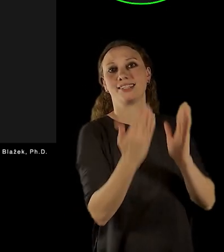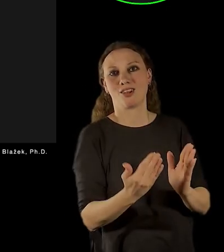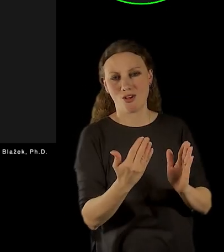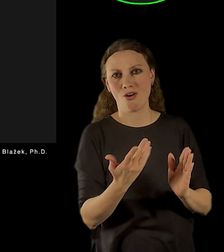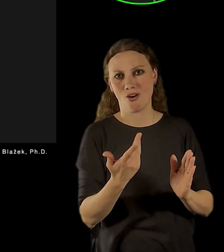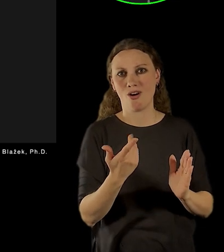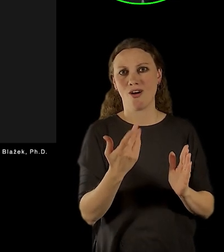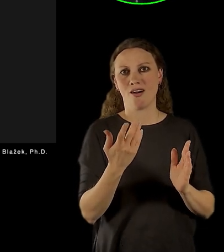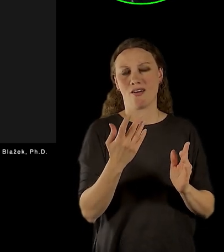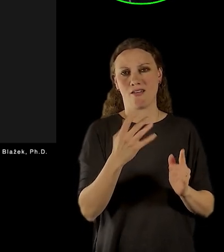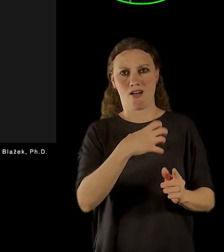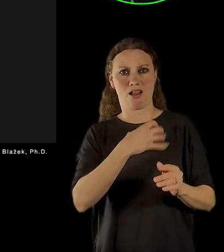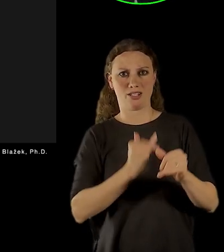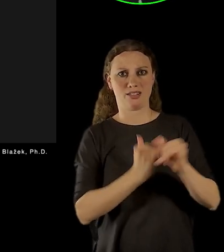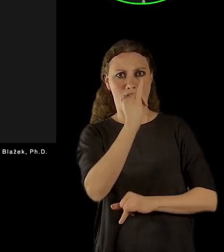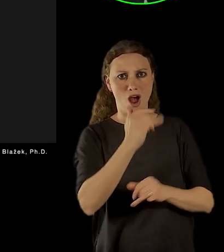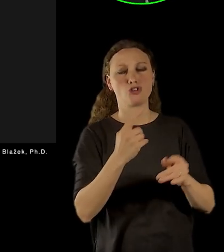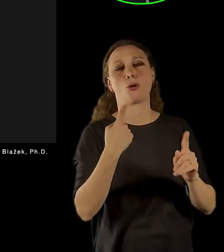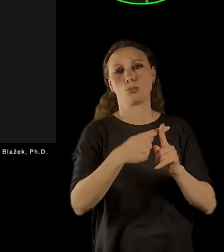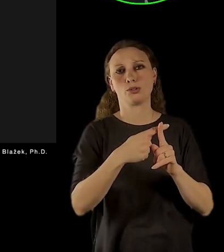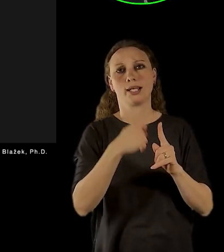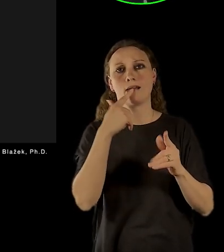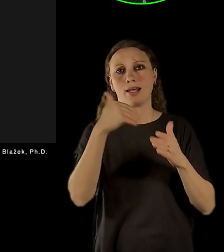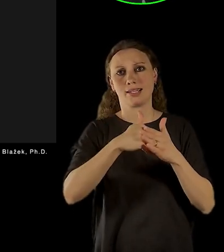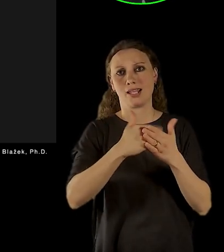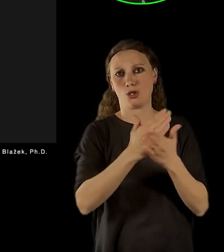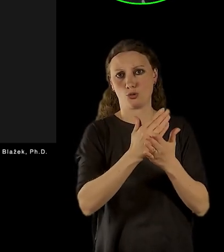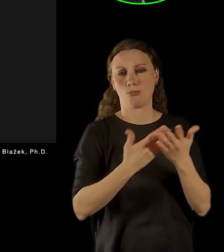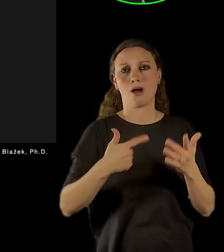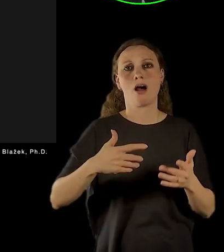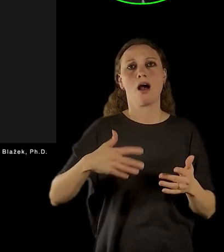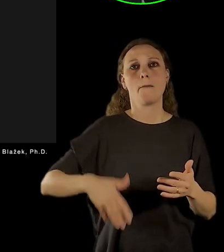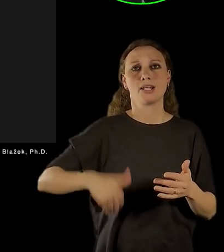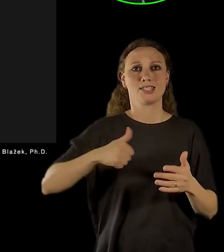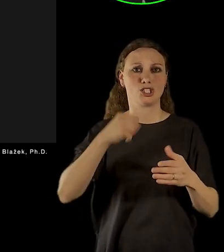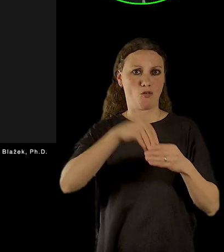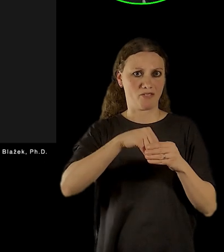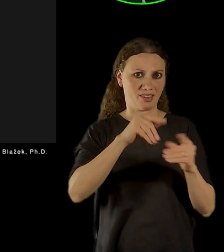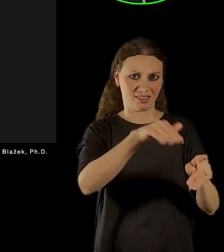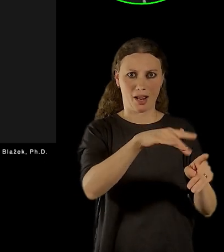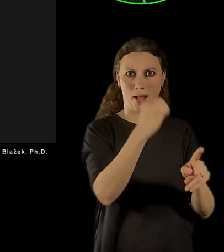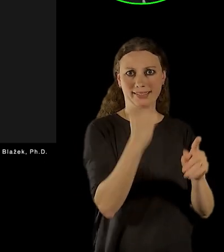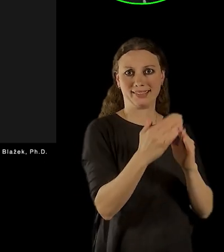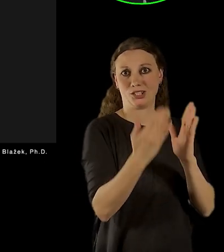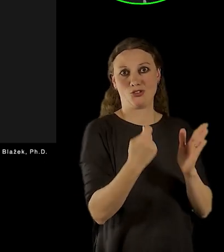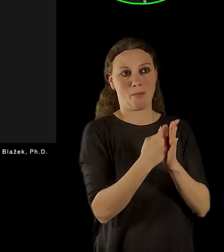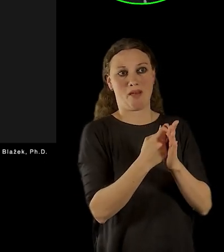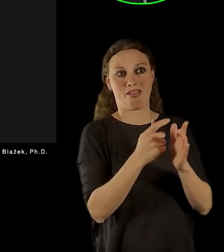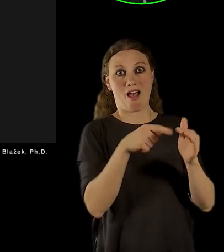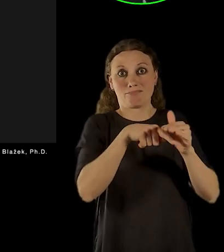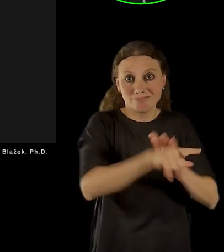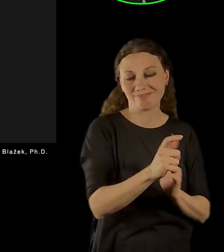představitelů, to znamená tajná služba a ministerstva vnitra a není vlastně běžně ten